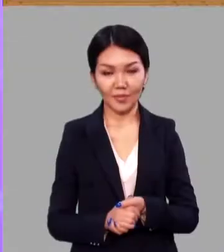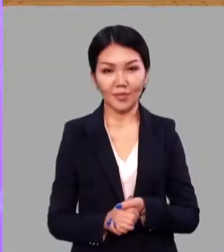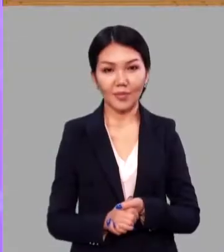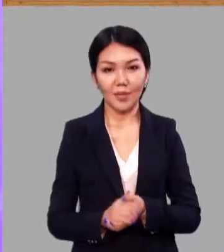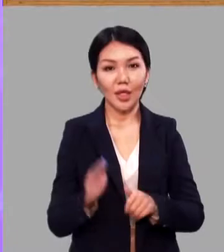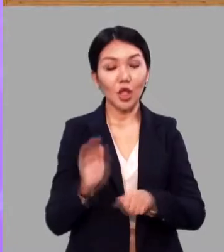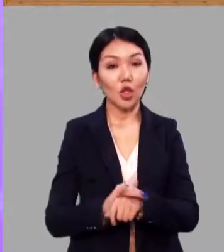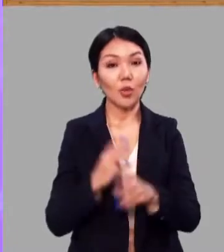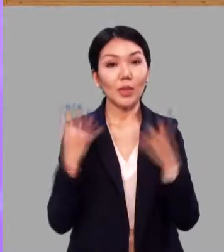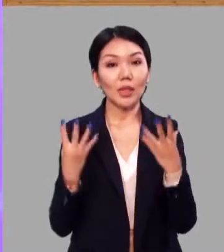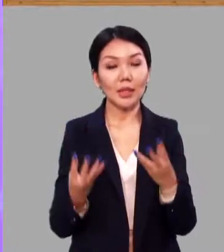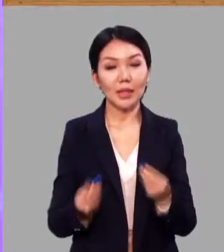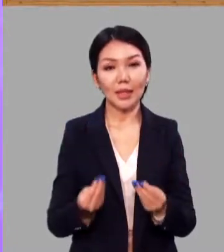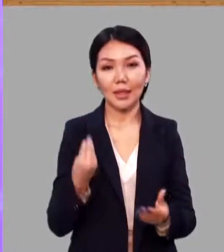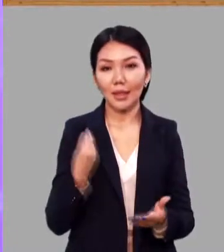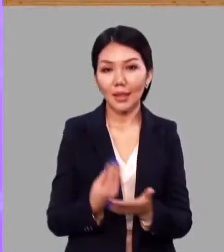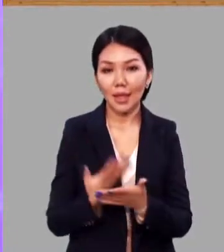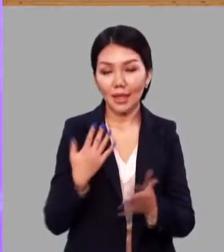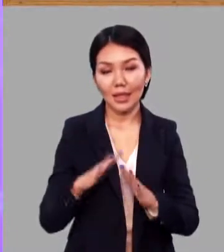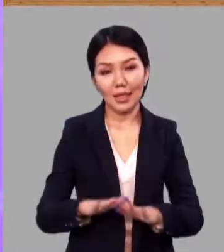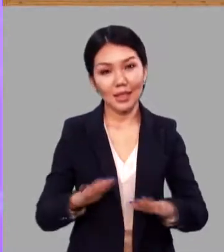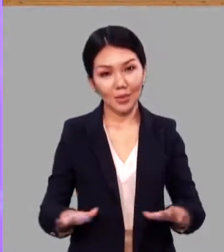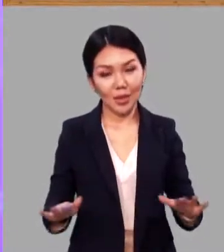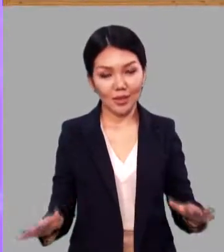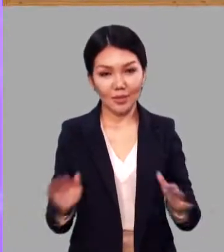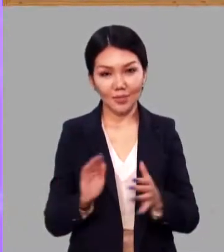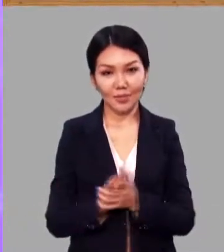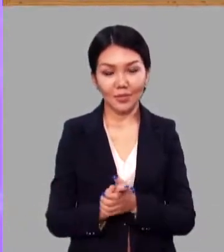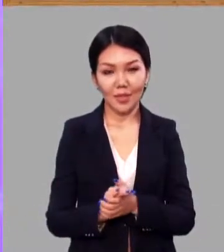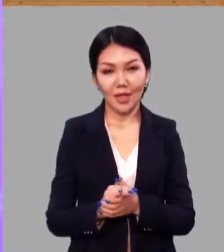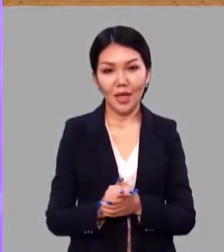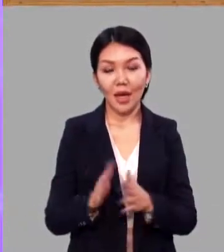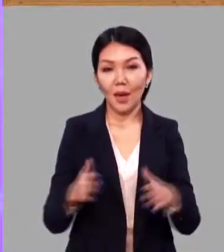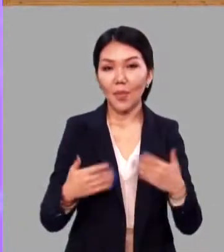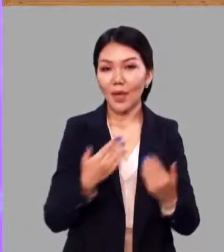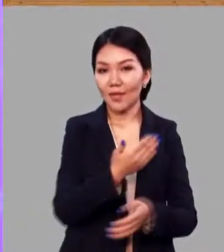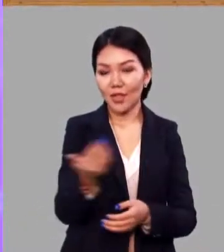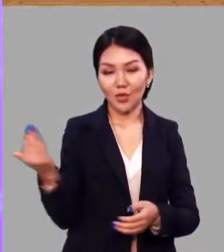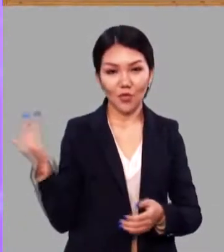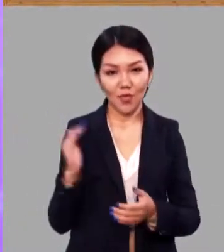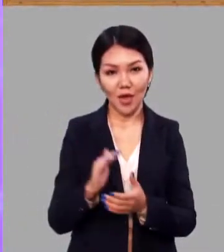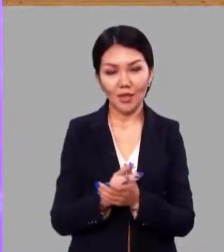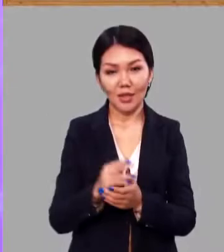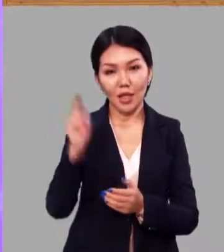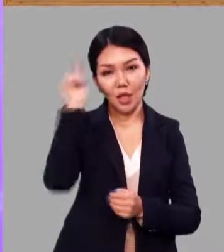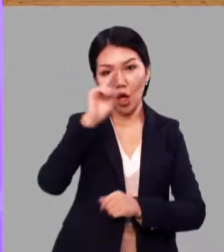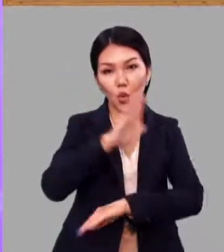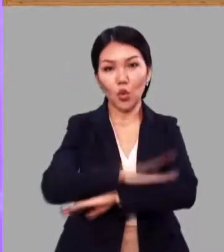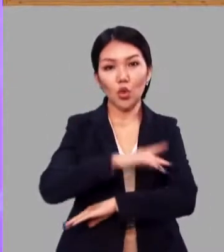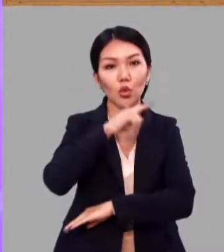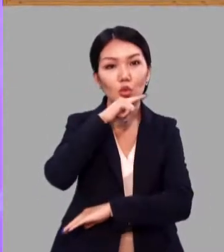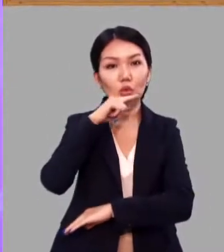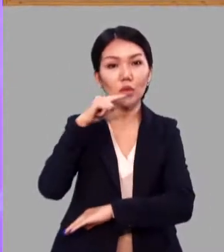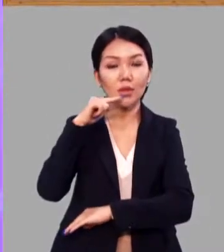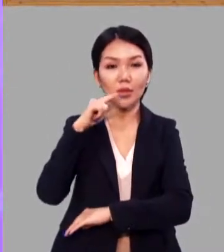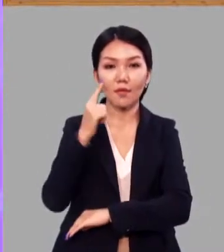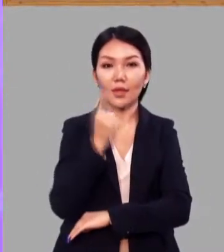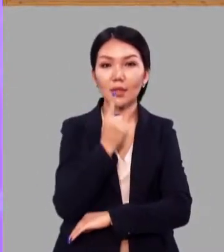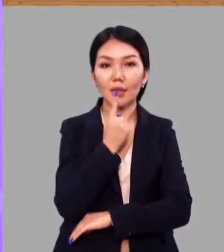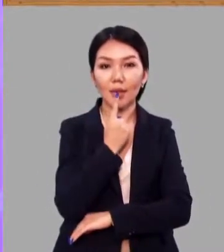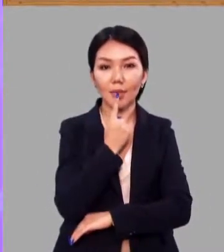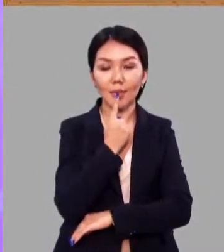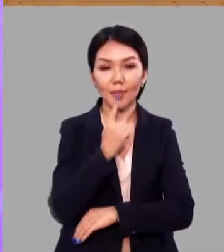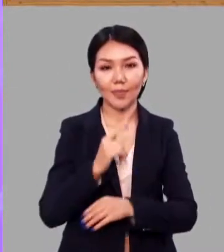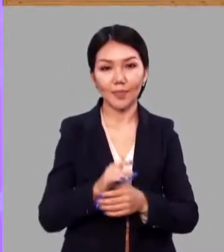Добрый день, дорогие ребята! Я приветствую вас на уроке русского языка.